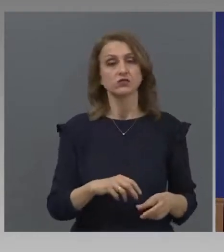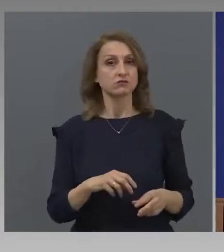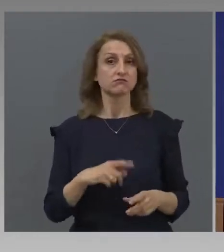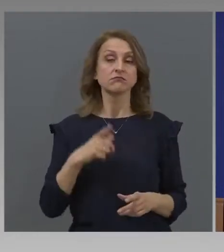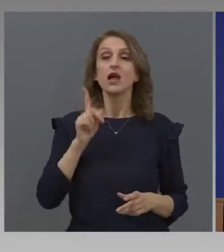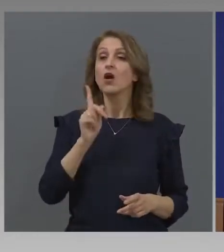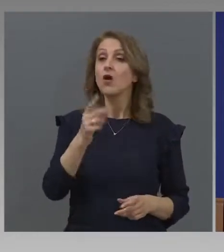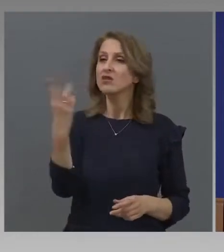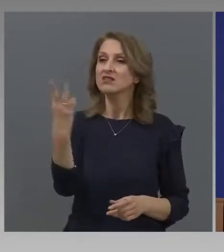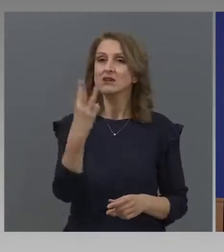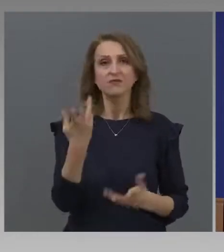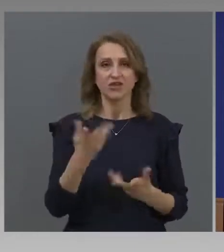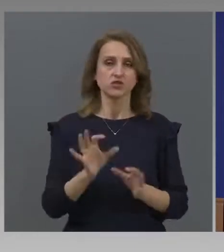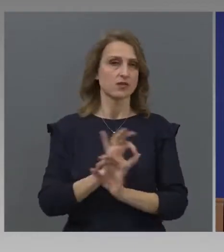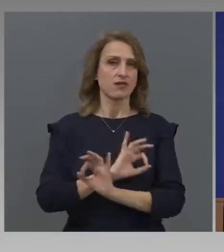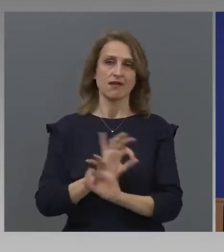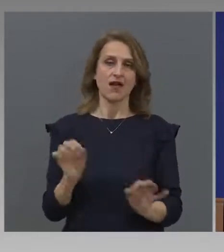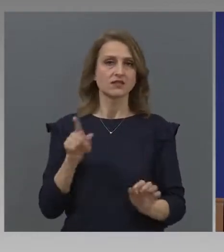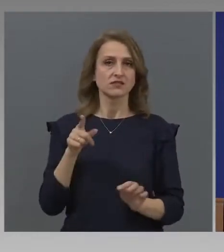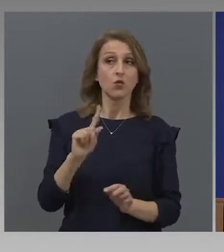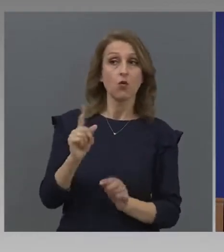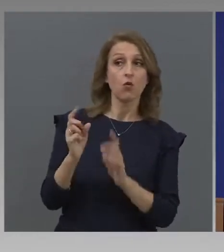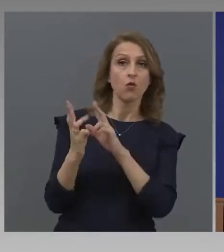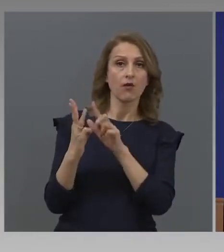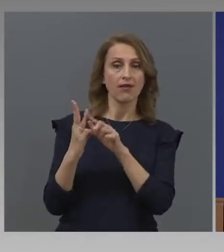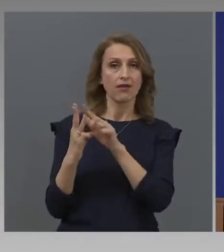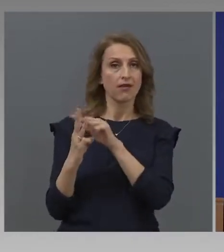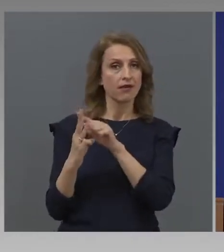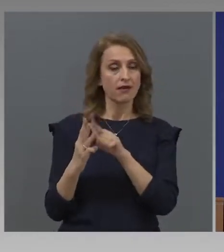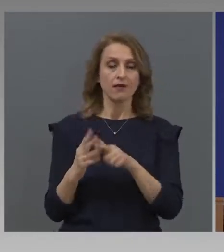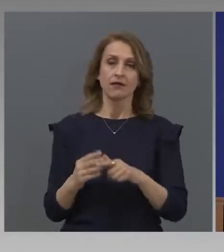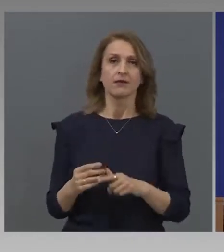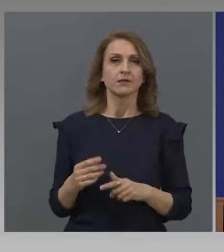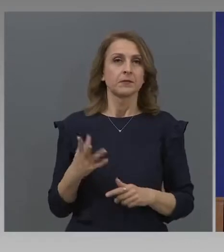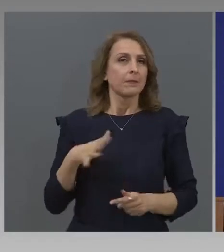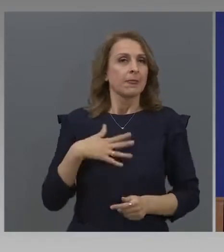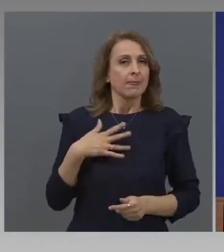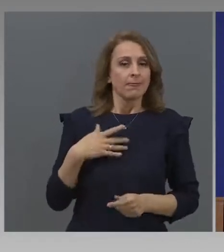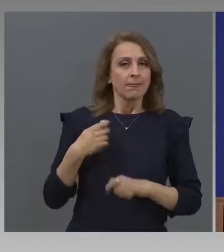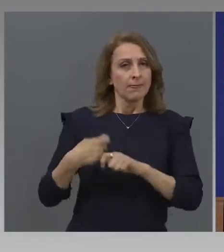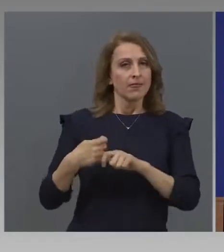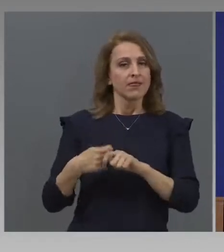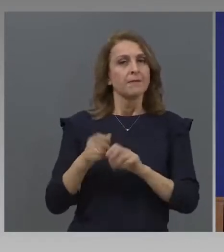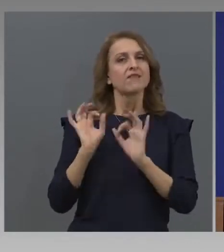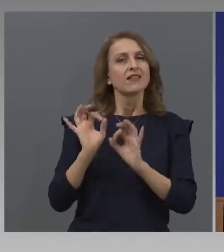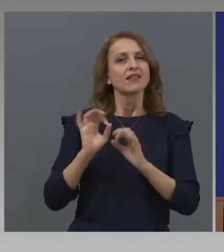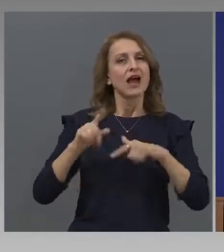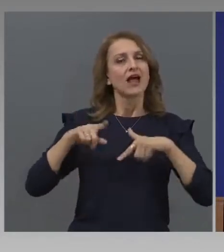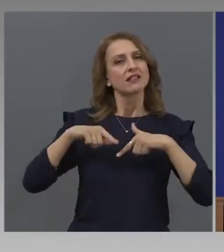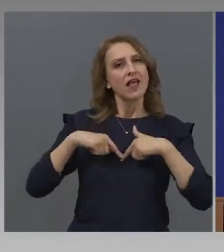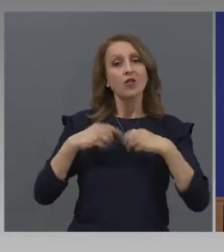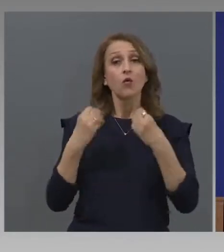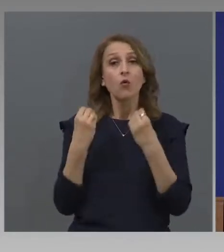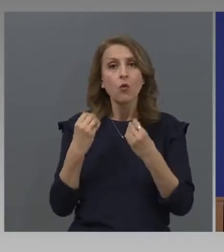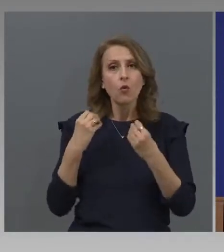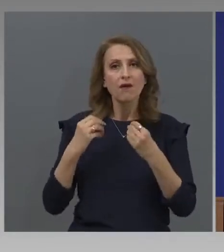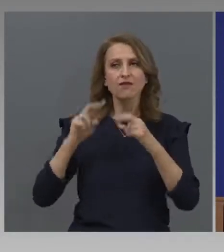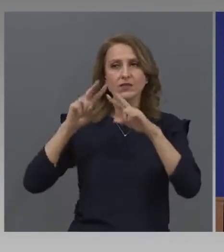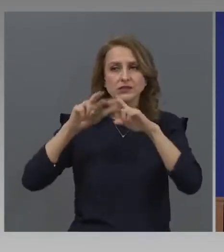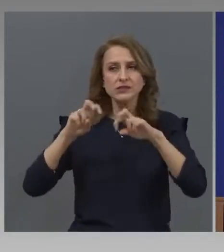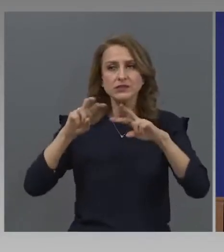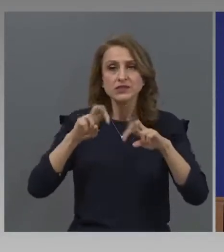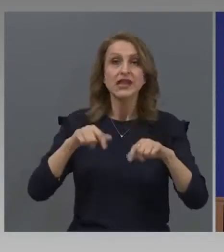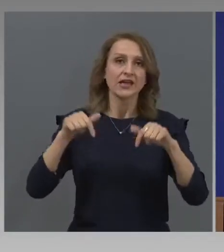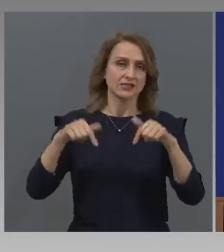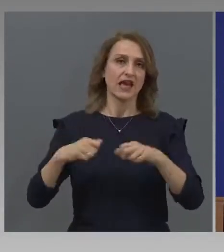извършителите бяха ясни, но те искаха да направят така делото търпеливо, че да може да го